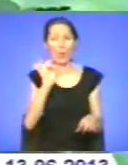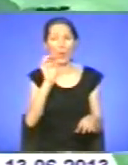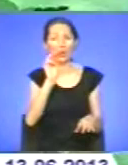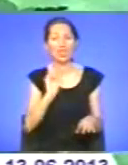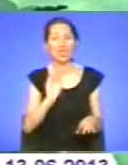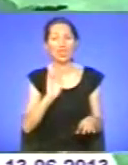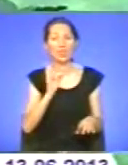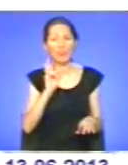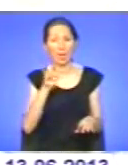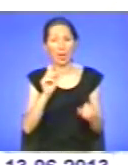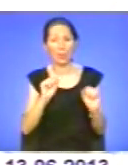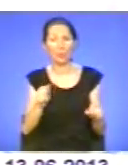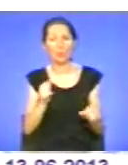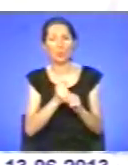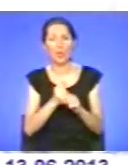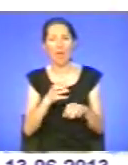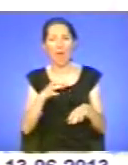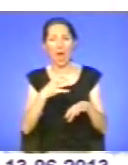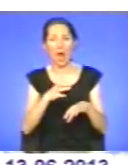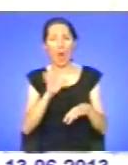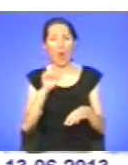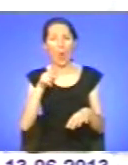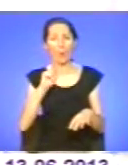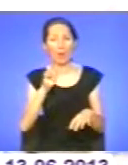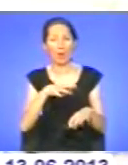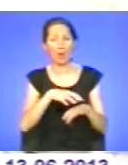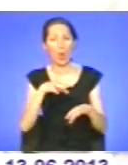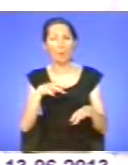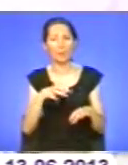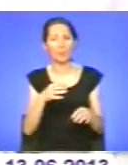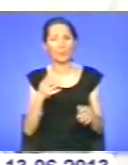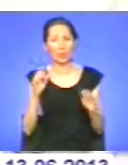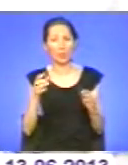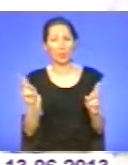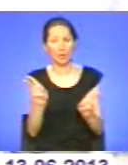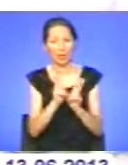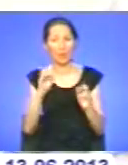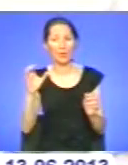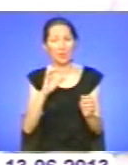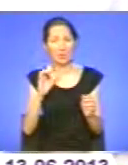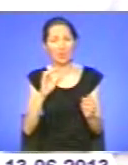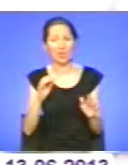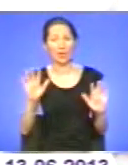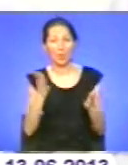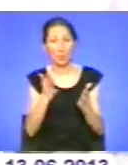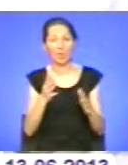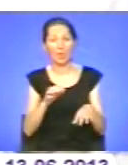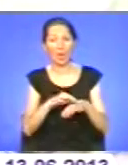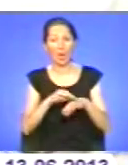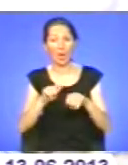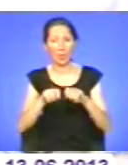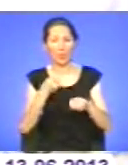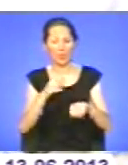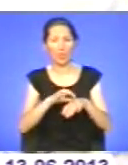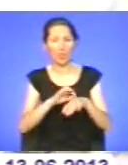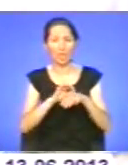серйозні опіки. Ми вже зустрічаємо свіжі цьогорічні випадки ураження шкіри борщовику. Особливо